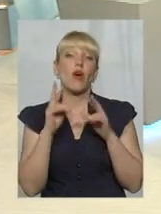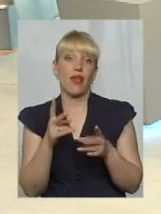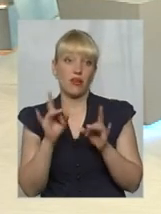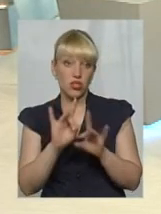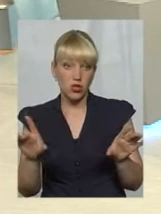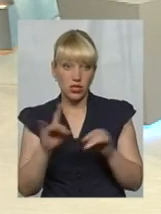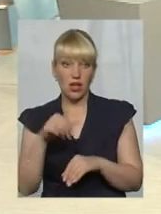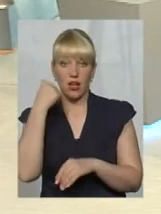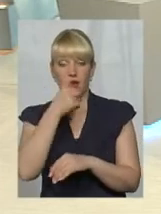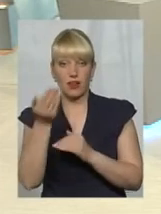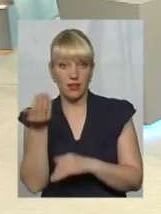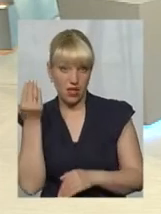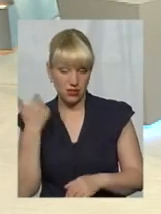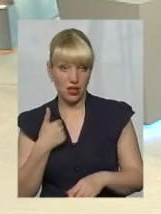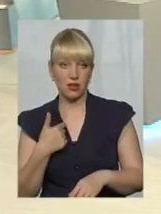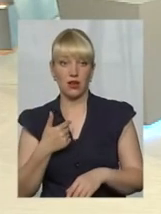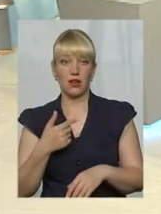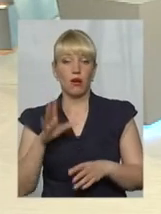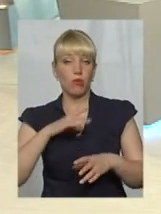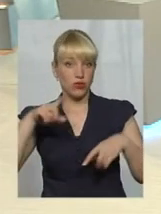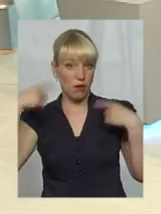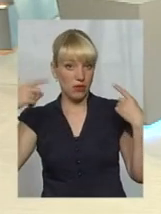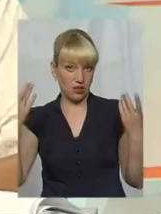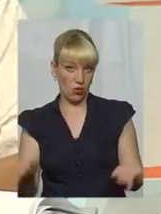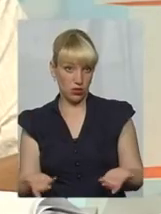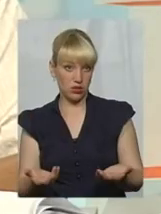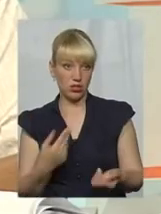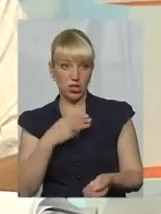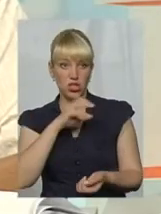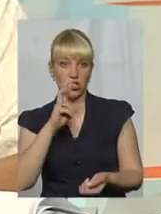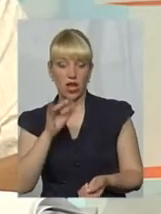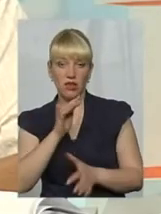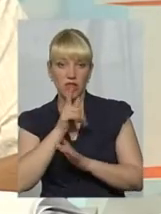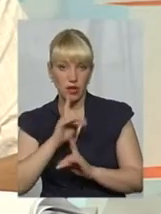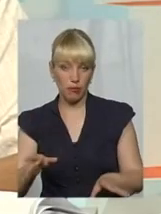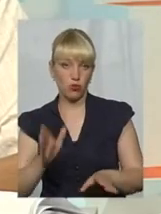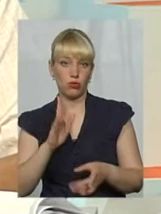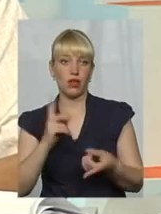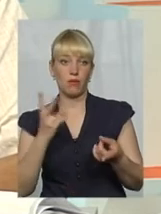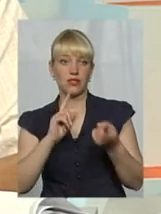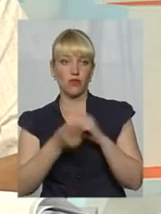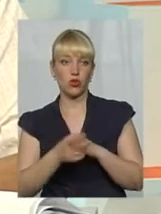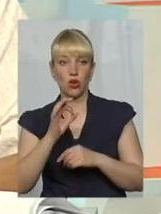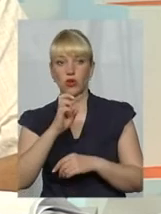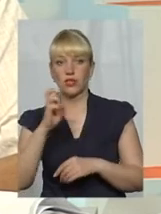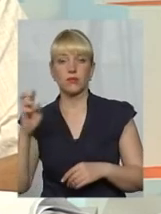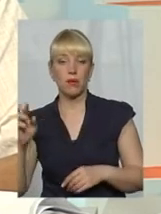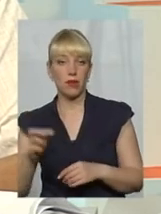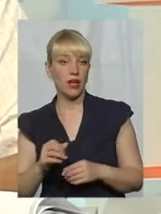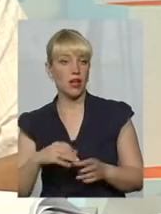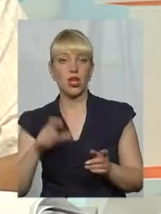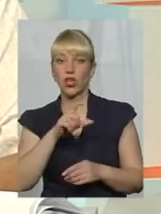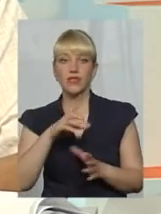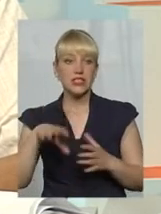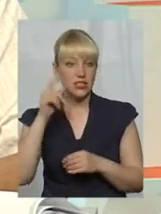інформацію? Рік назад навіть психоз був вже певний, що все, ЖЕКів не буде, треба створювати ОСББ. І всі знали, що все,